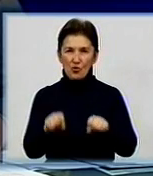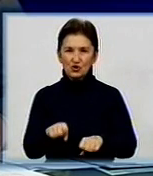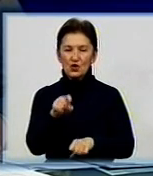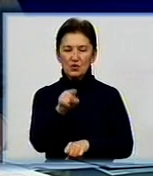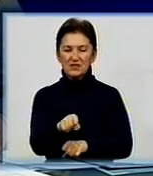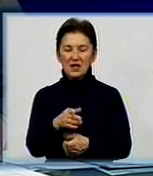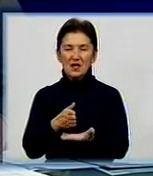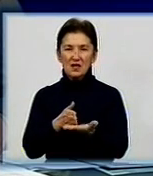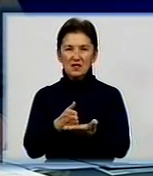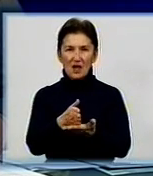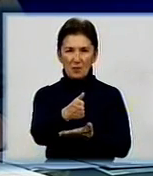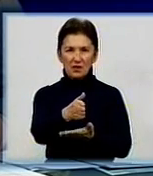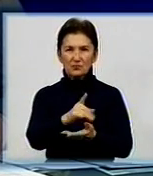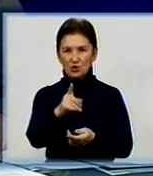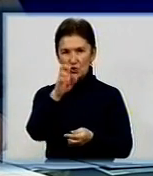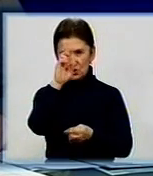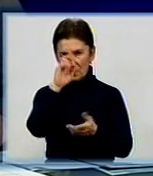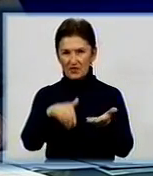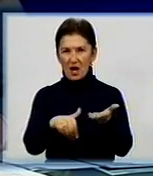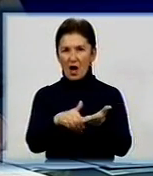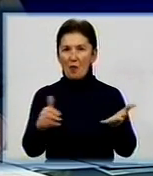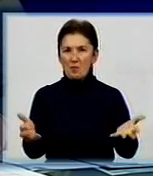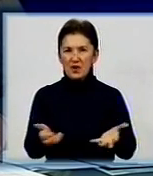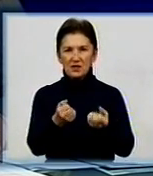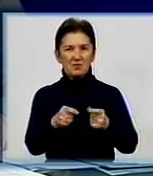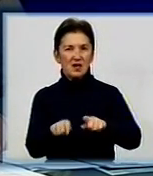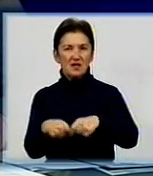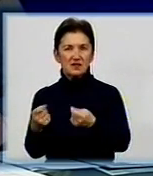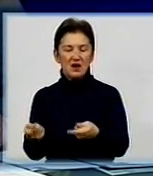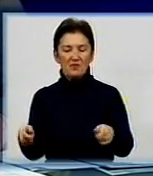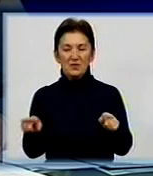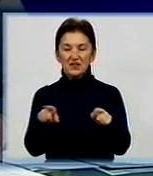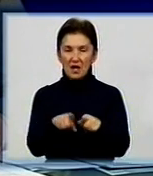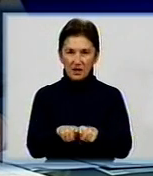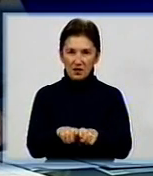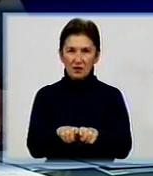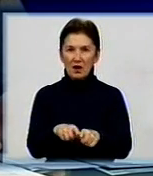напрям державної підтримки, який був започаткований в цьому році, дав такий позитивний, скажімо,